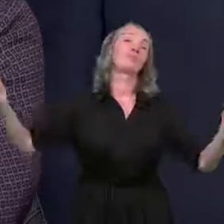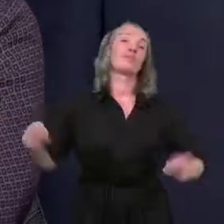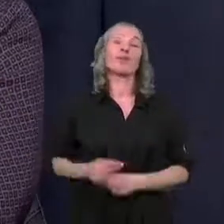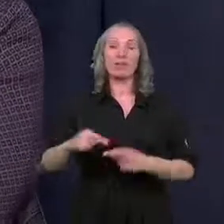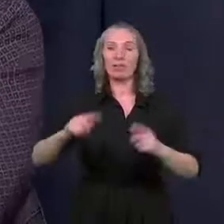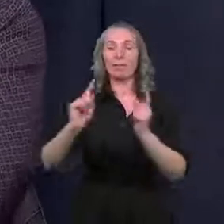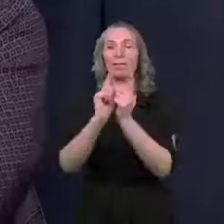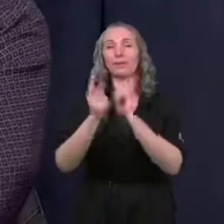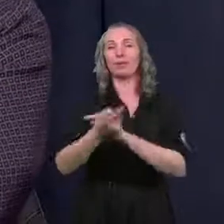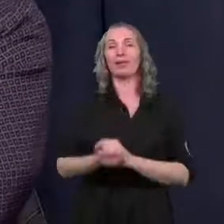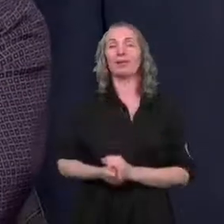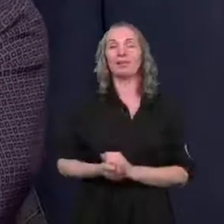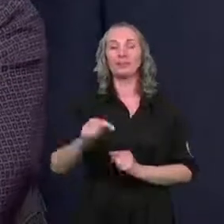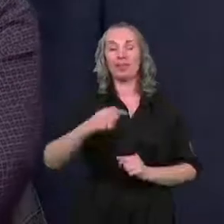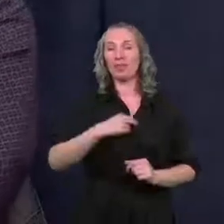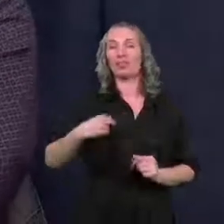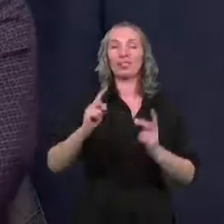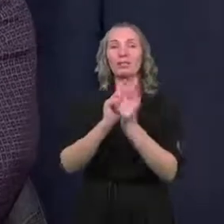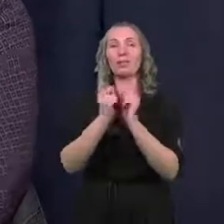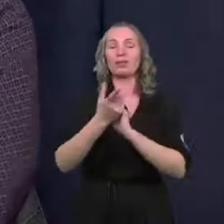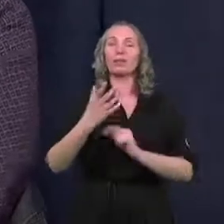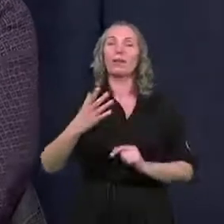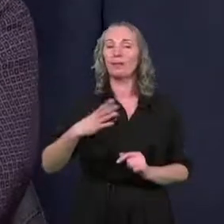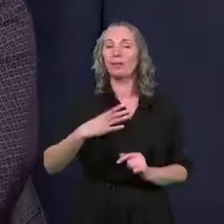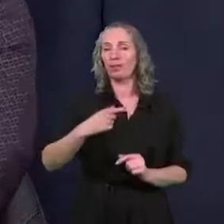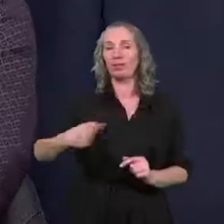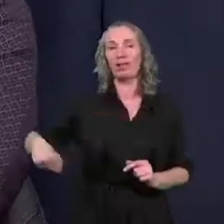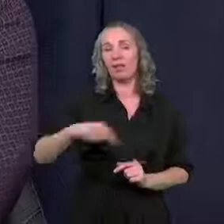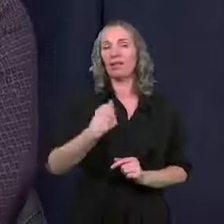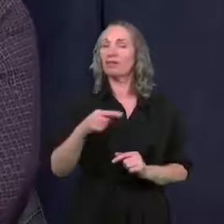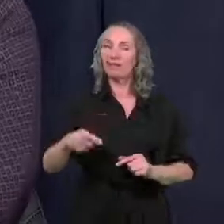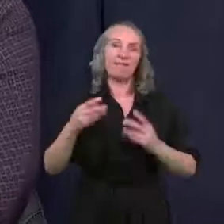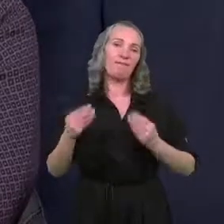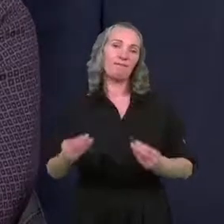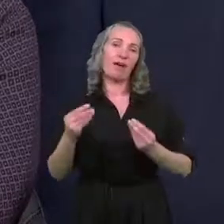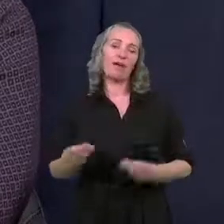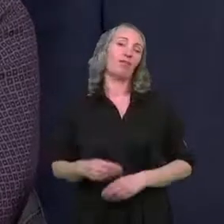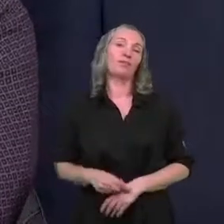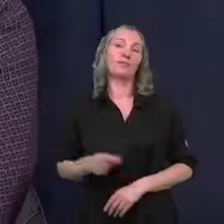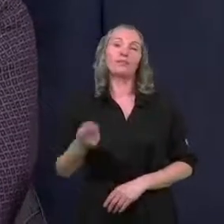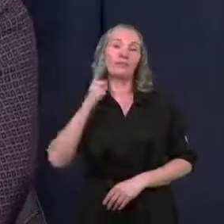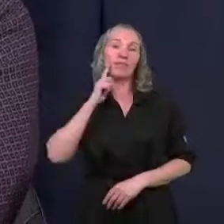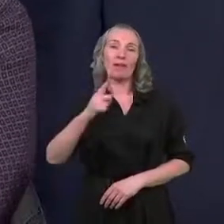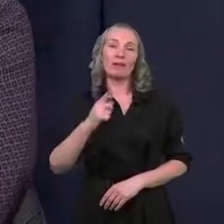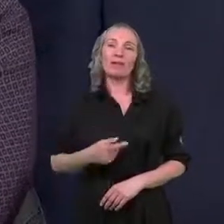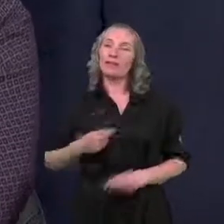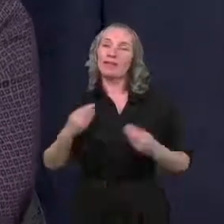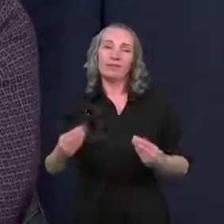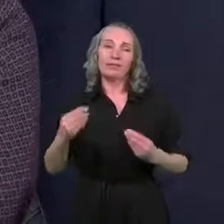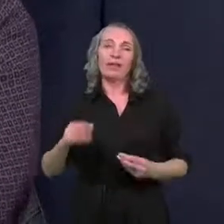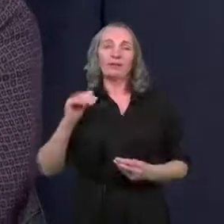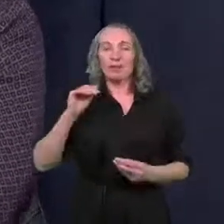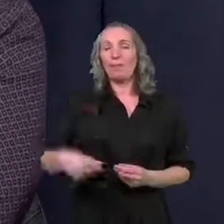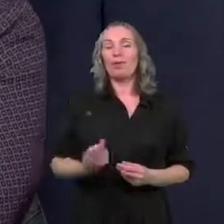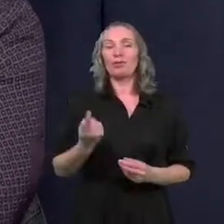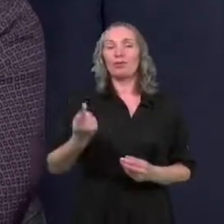spotkania. Nasze spotkania zawsze były dla nas niezwykłą wartością i naprawdę ceniliśmy sobie, że mogliśmy